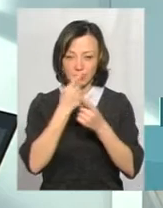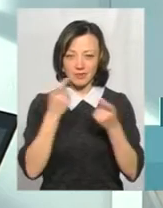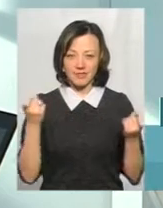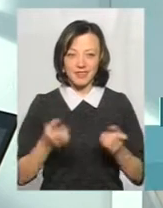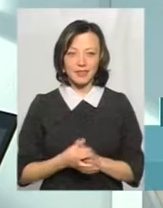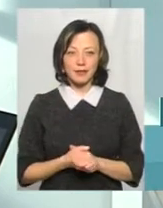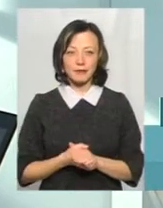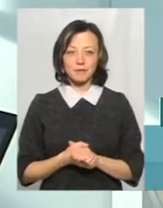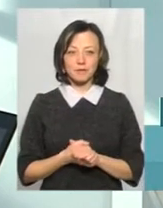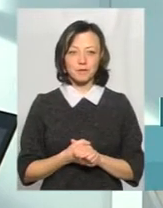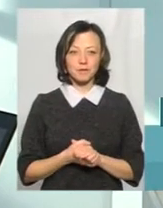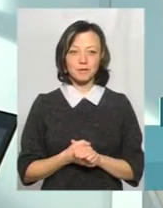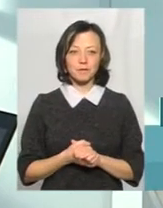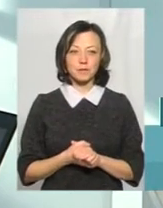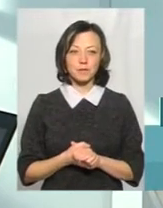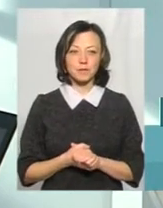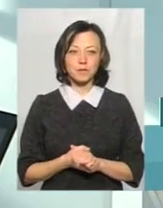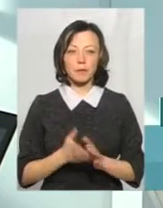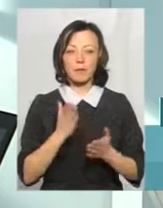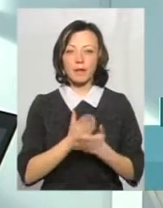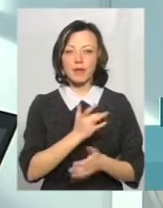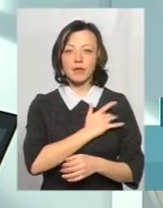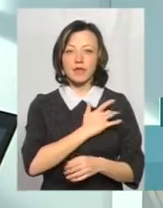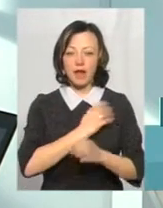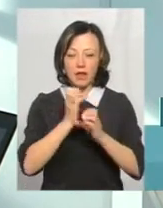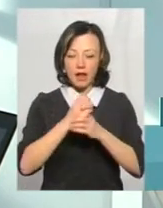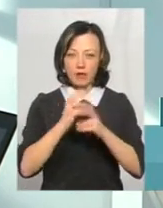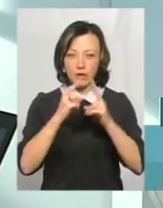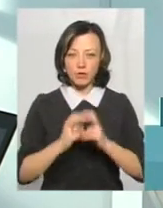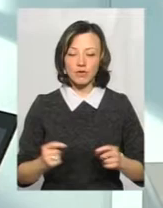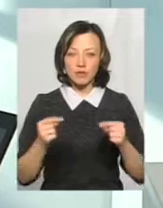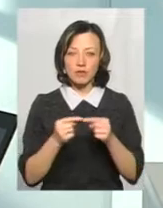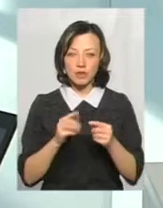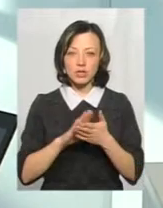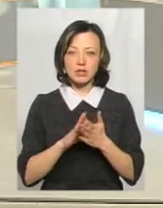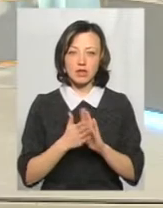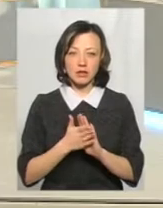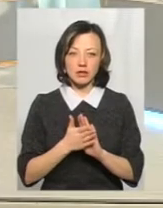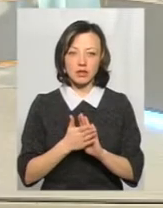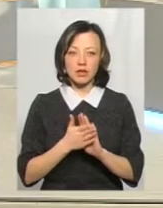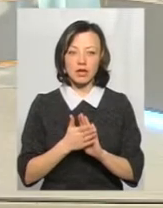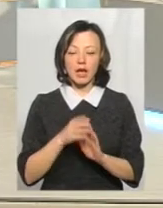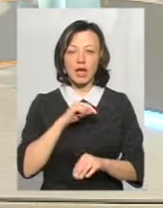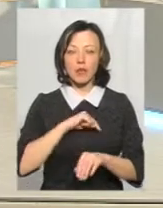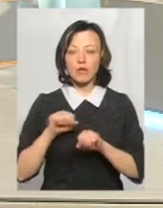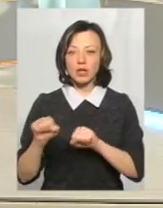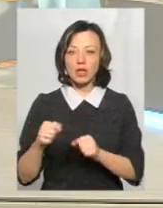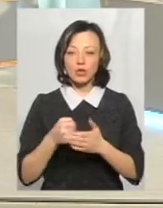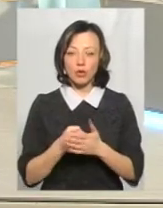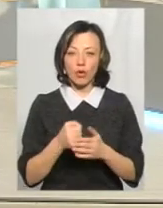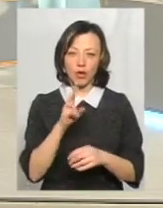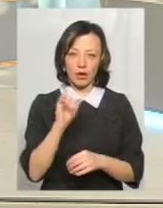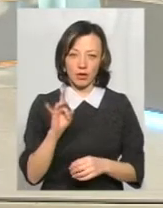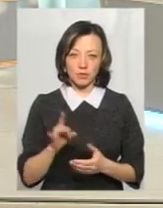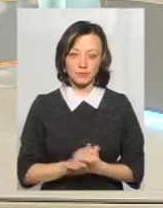задавати їм назву, рекламу не хочу. Але є приватні ці лабораторії, які визначають імунний статус, імунітет саме до